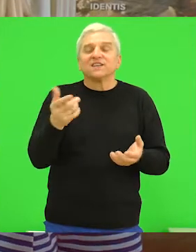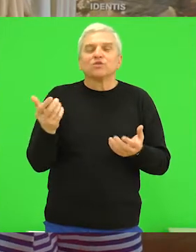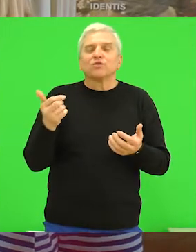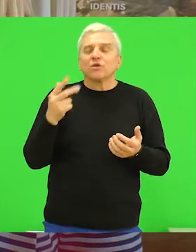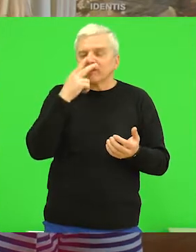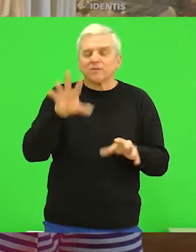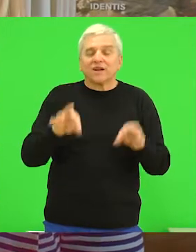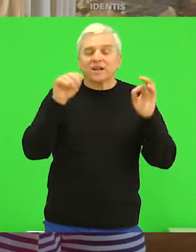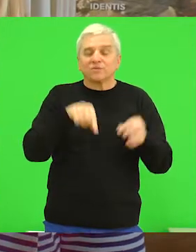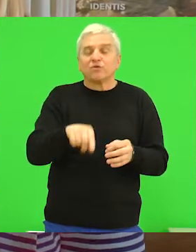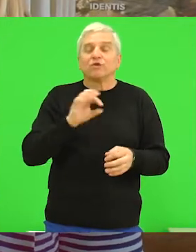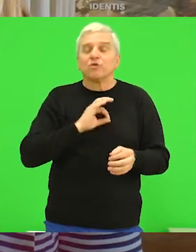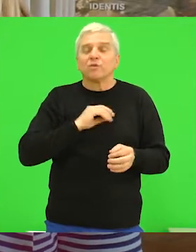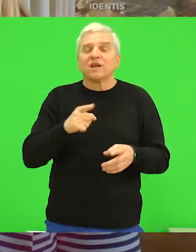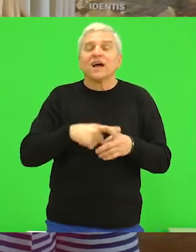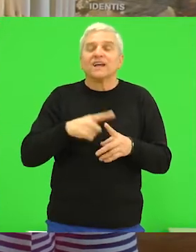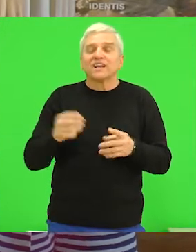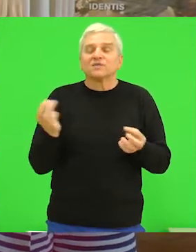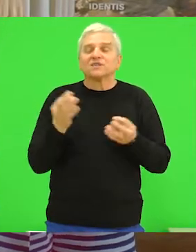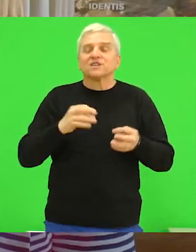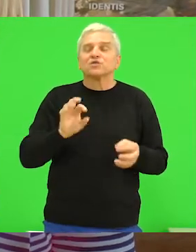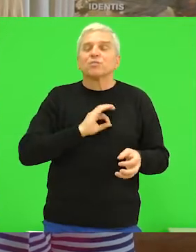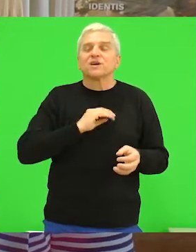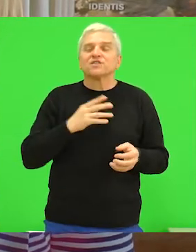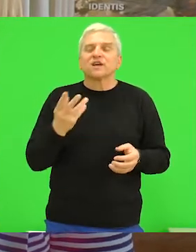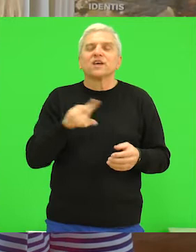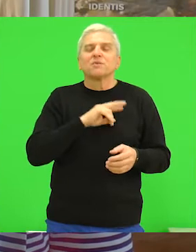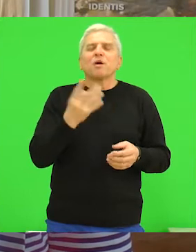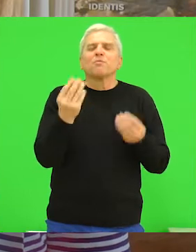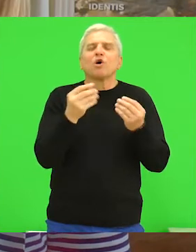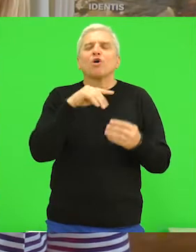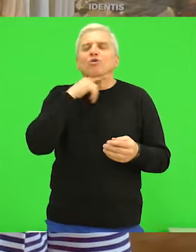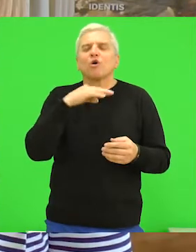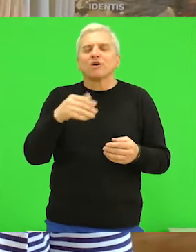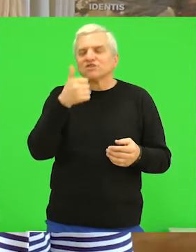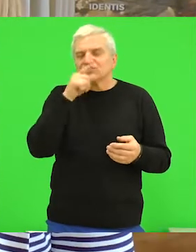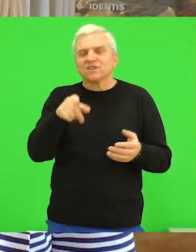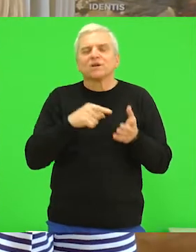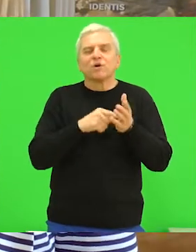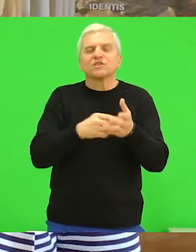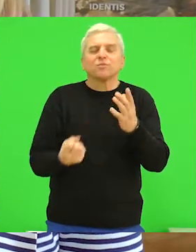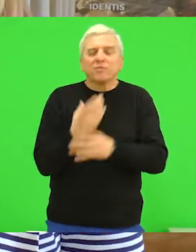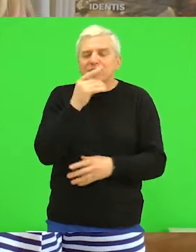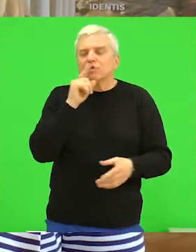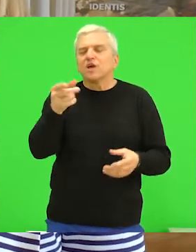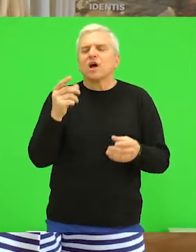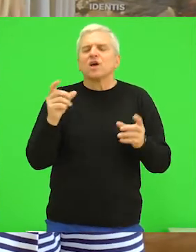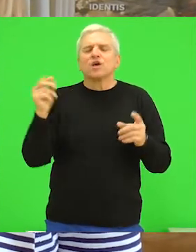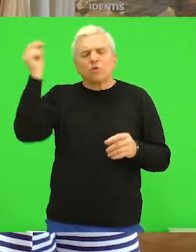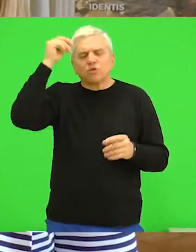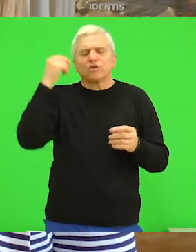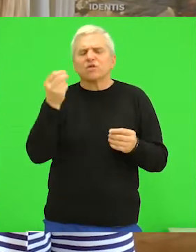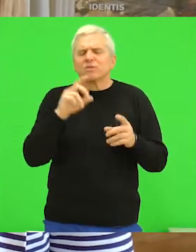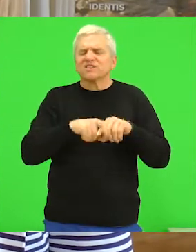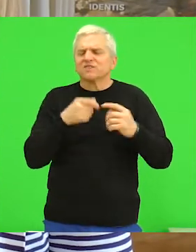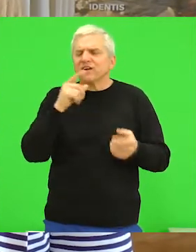upravo nalazimo u Bečeju iz razloga zato što Bečeju ima mnogo toga da ponudi, ima i prirodna i kulturna dobra, tako da